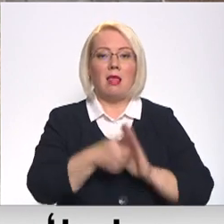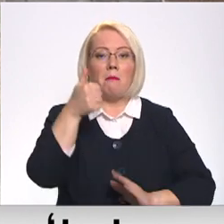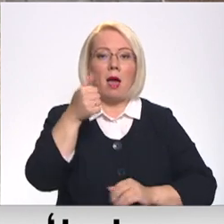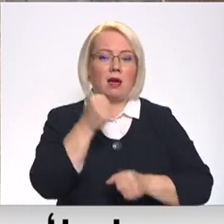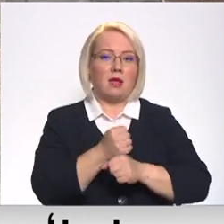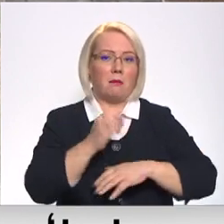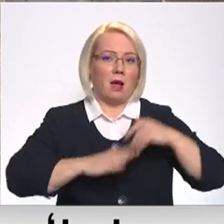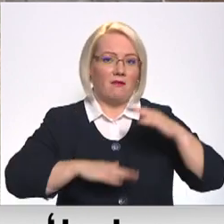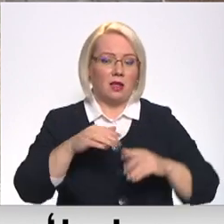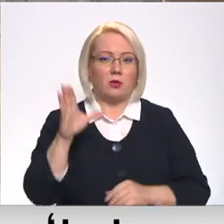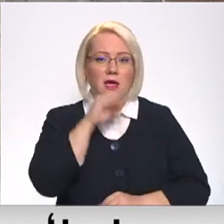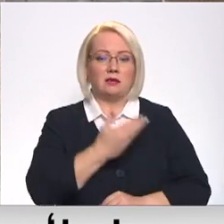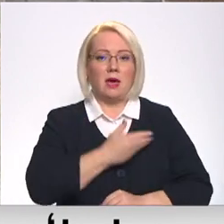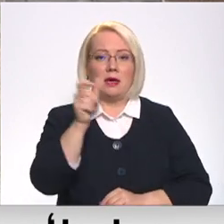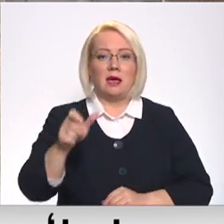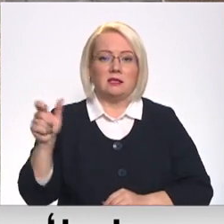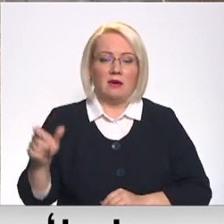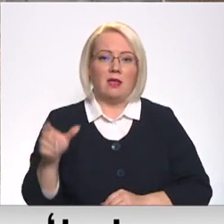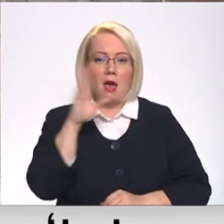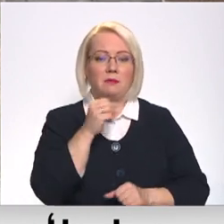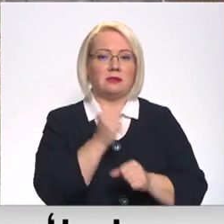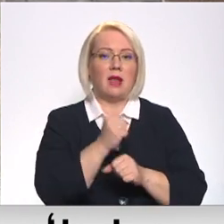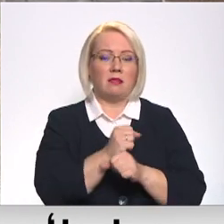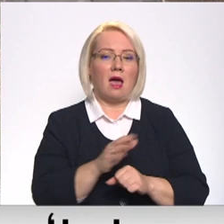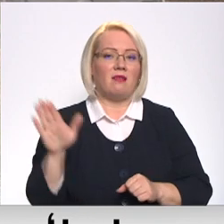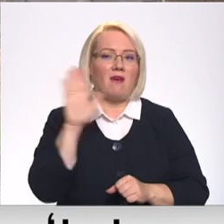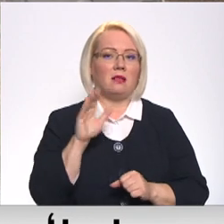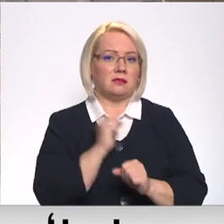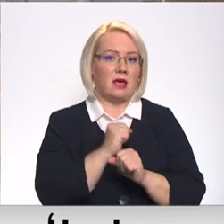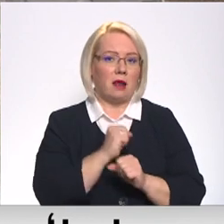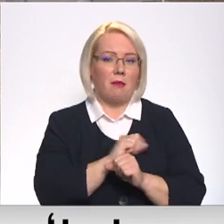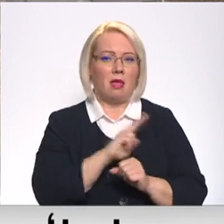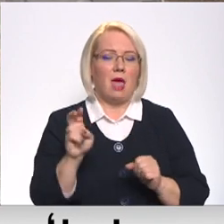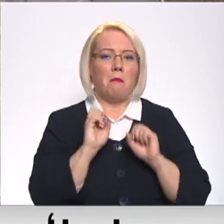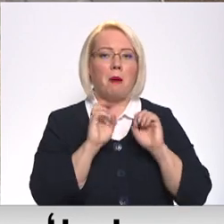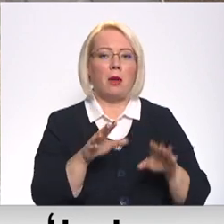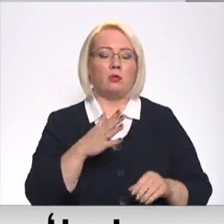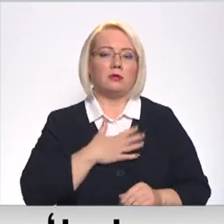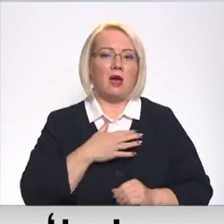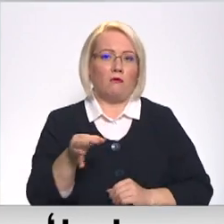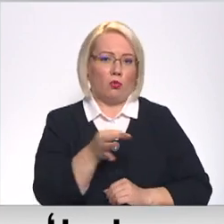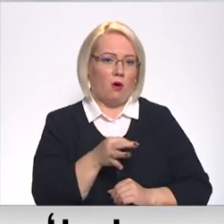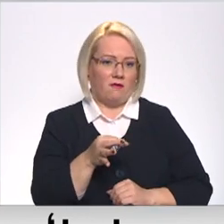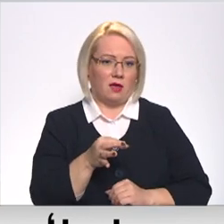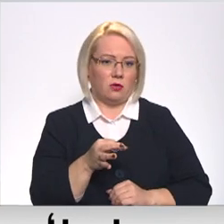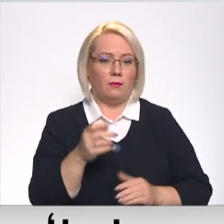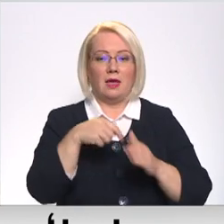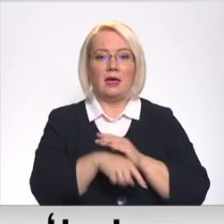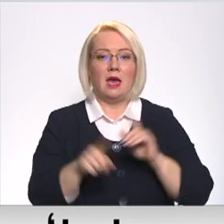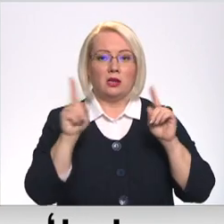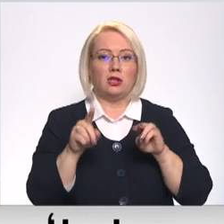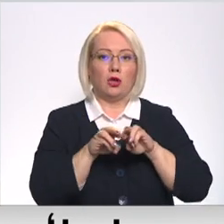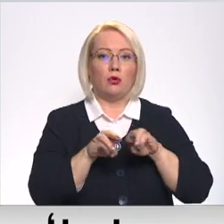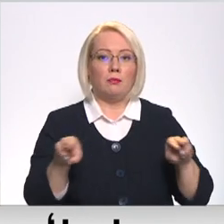kvalitātu un iespēju iedzīvotājiem pretendēt uz ierētņu amatiem, nepametot sava novada teritoriju. Iekslietu ministrija pat